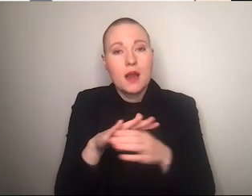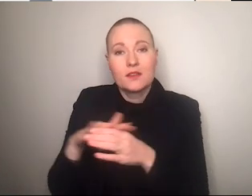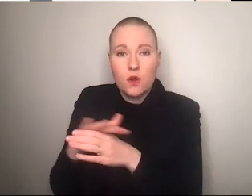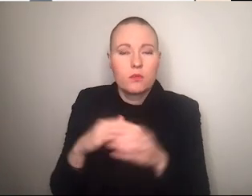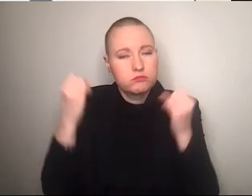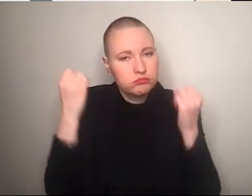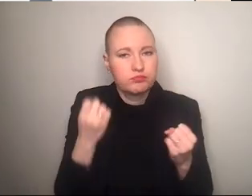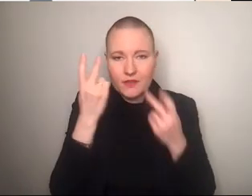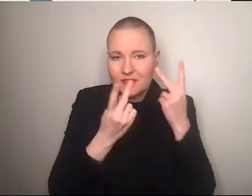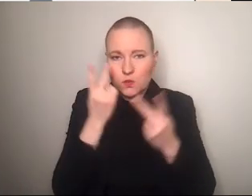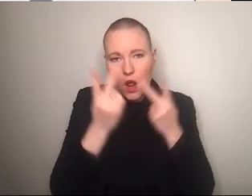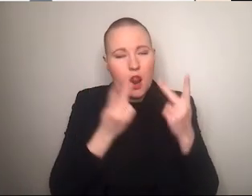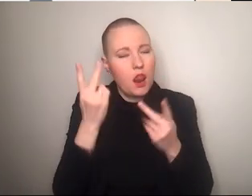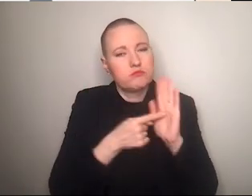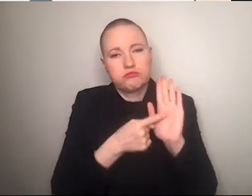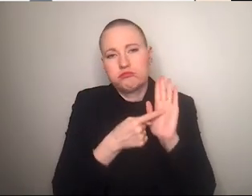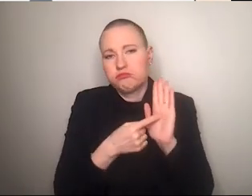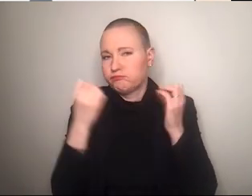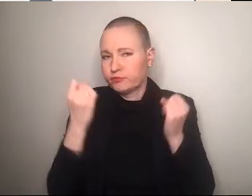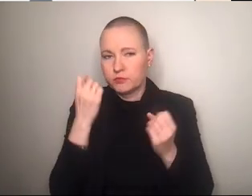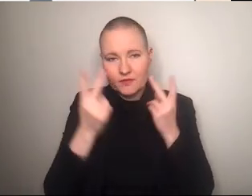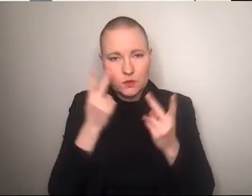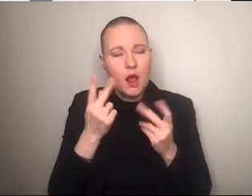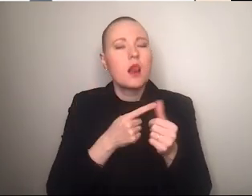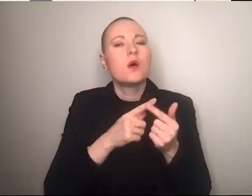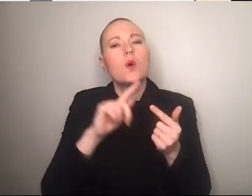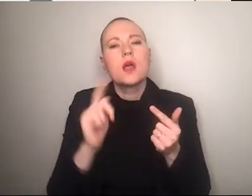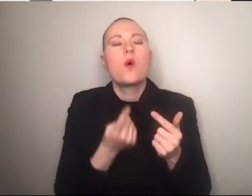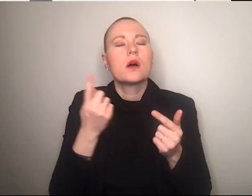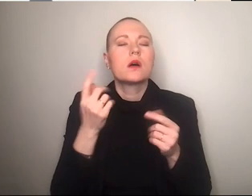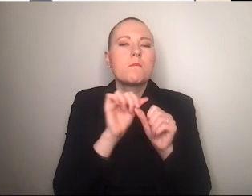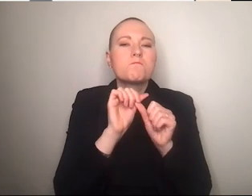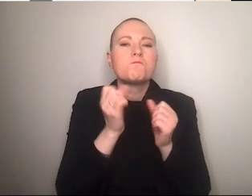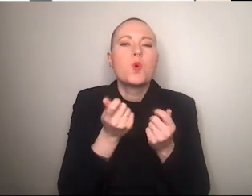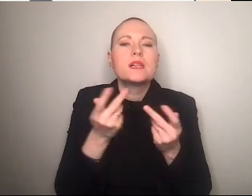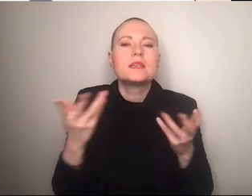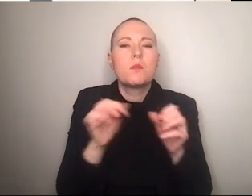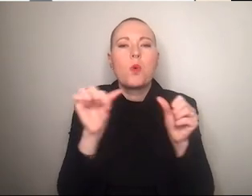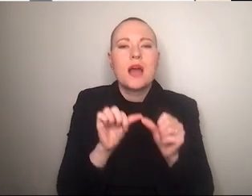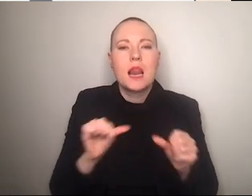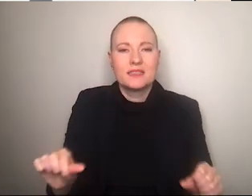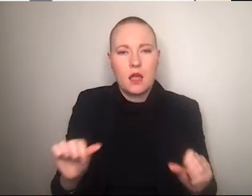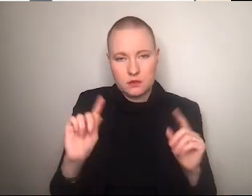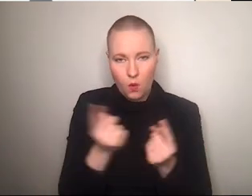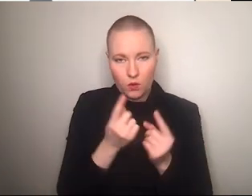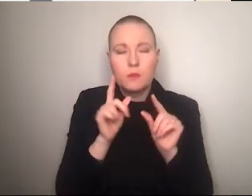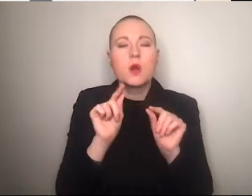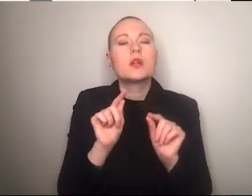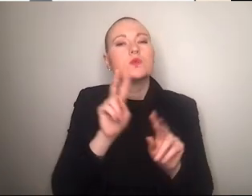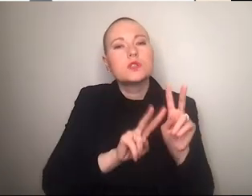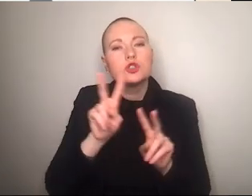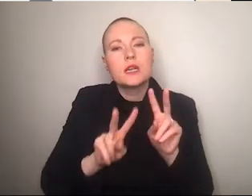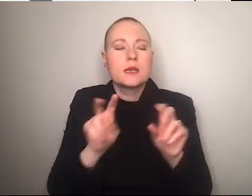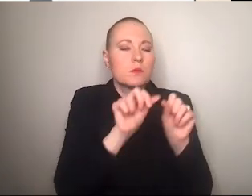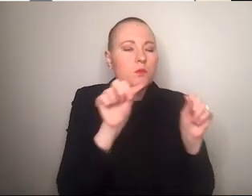auf visuelle inhalte zeichnen sich aber auch durch ihre multimodalität aus das heißt so aus dem zusammenspiel von verschiedenen modi der